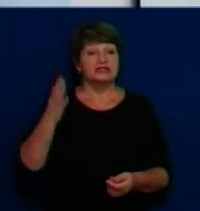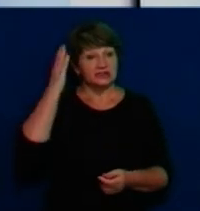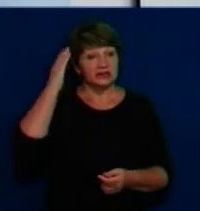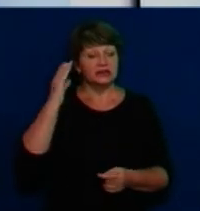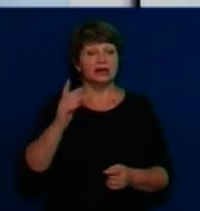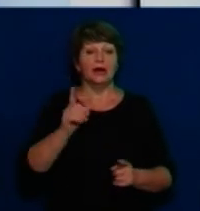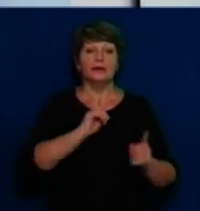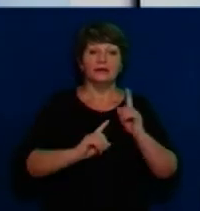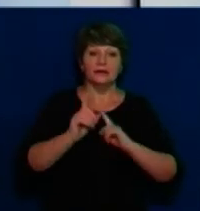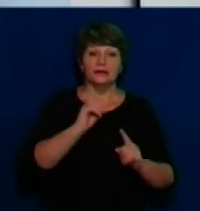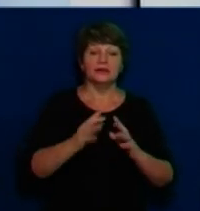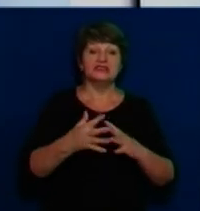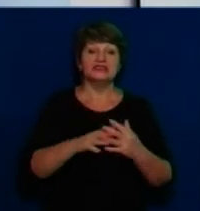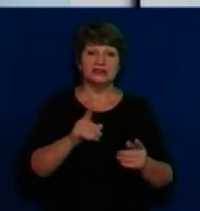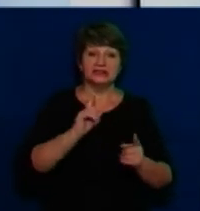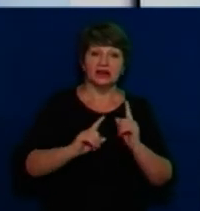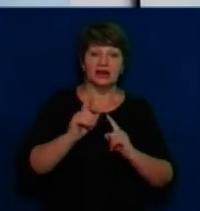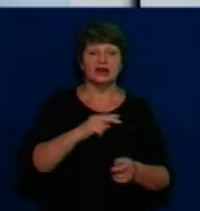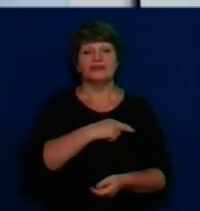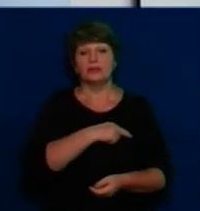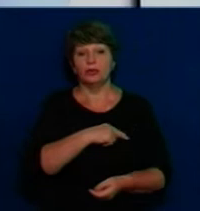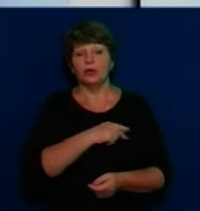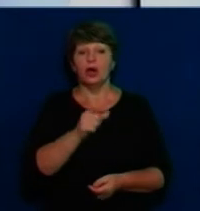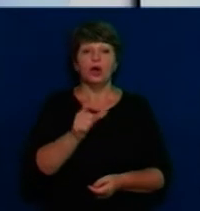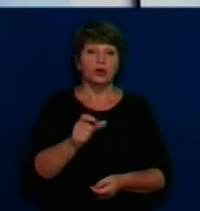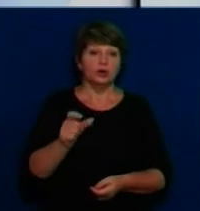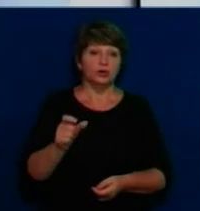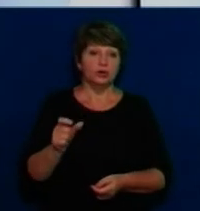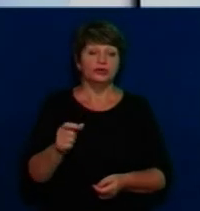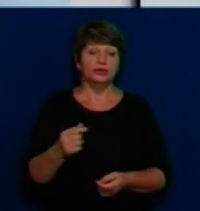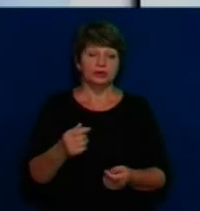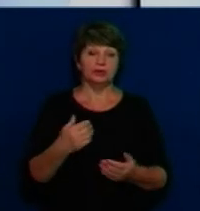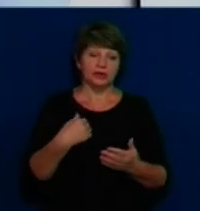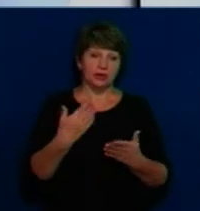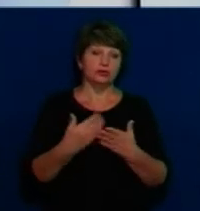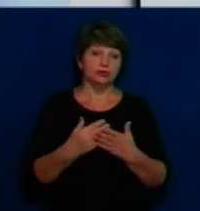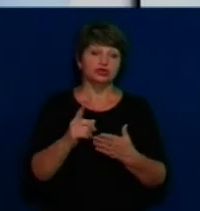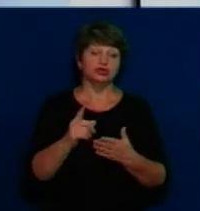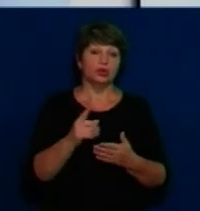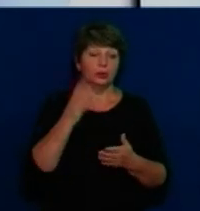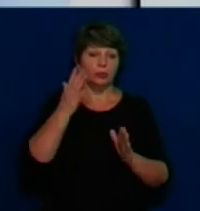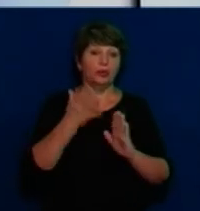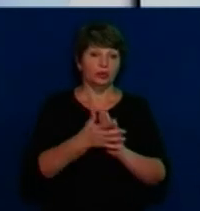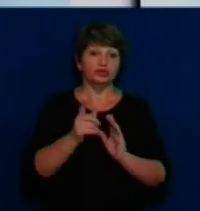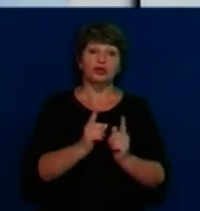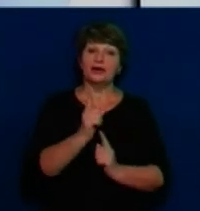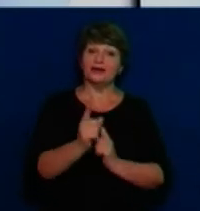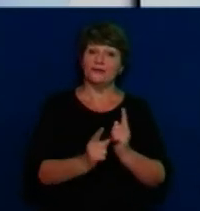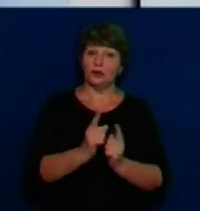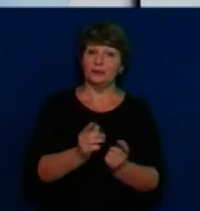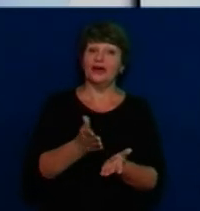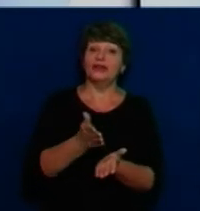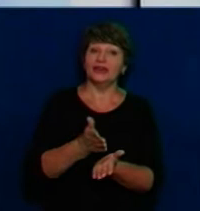ради, з сільськими радами. Люди, мені звісно, вже дозріли до того, що реформа є, але поки що не